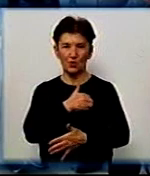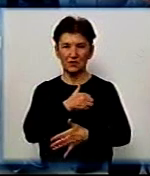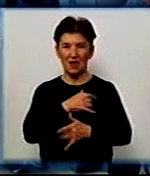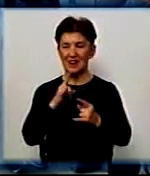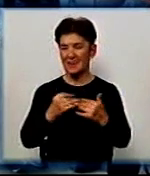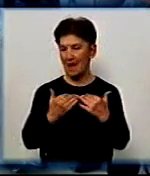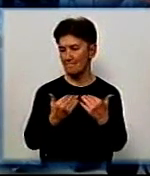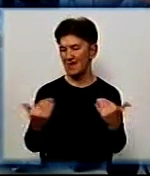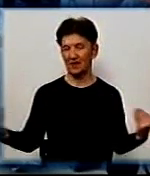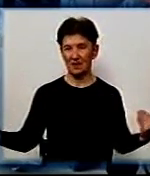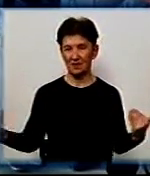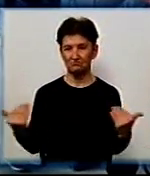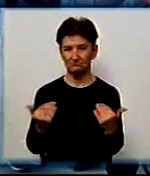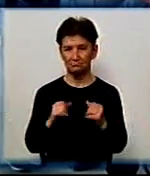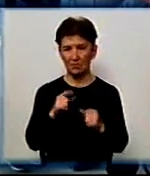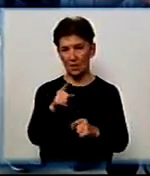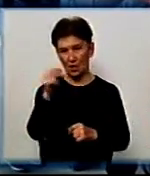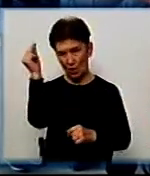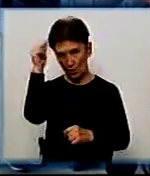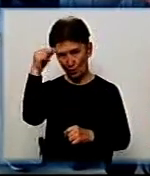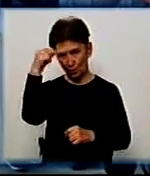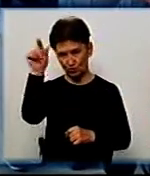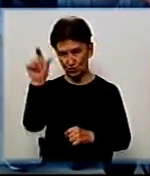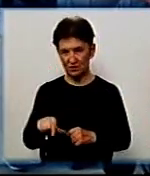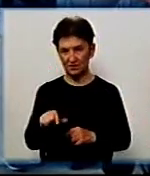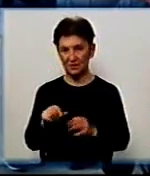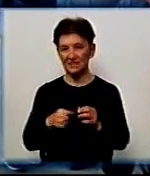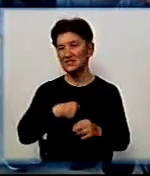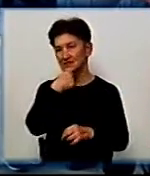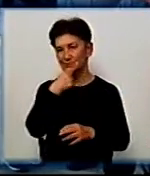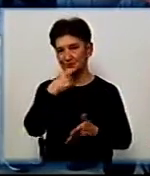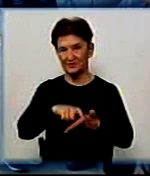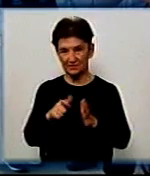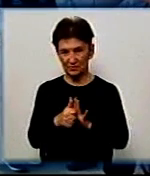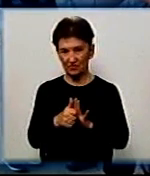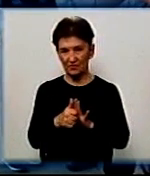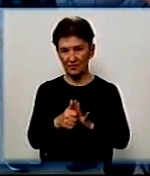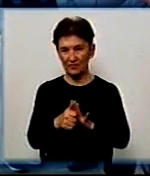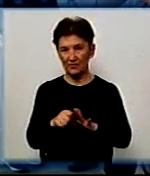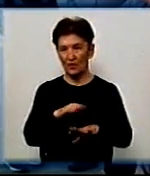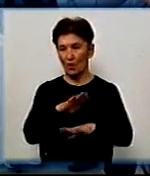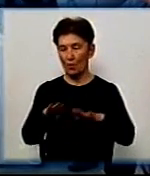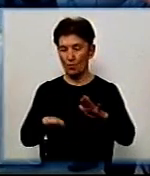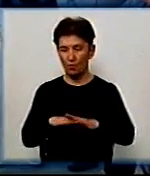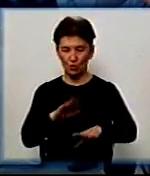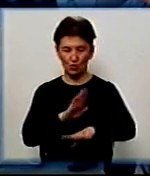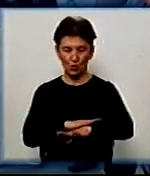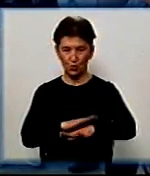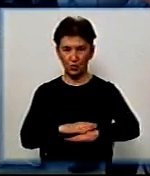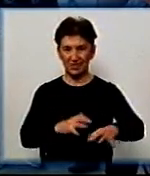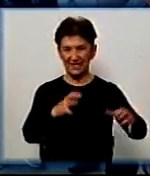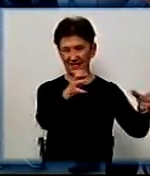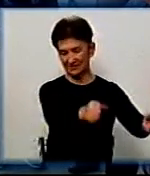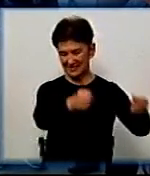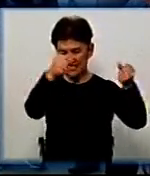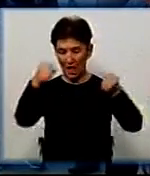на що учень 10 класу Владислав зняв під руки одного учня і поставив